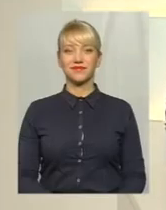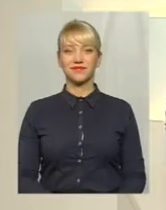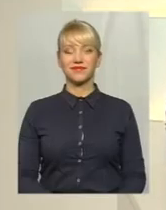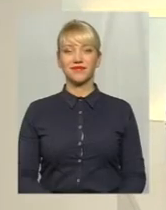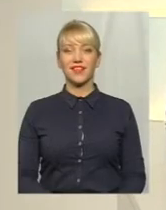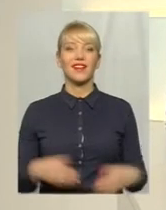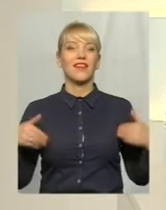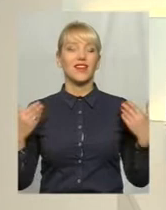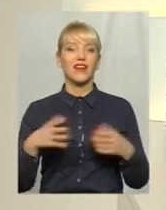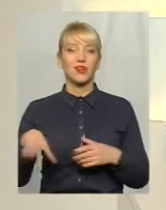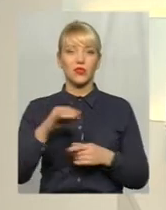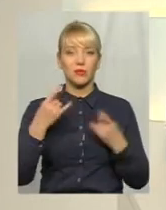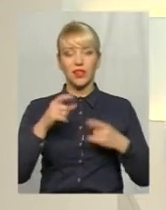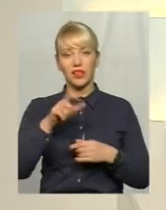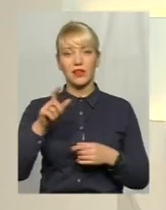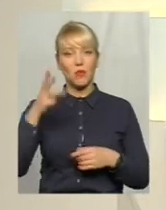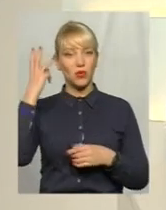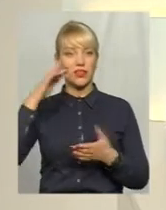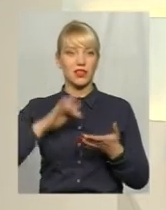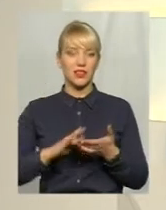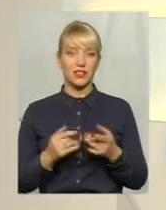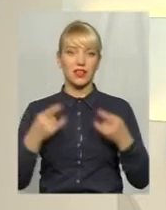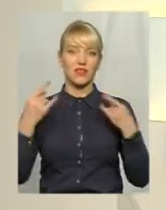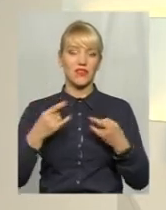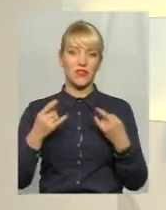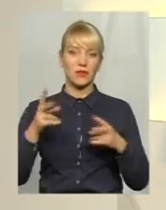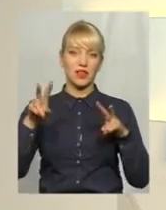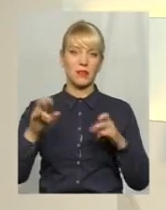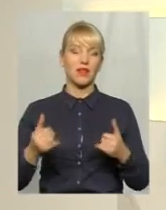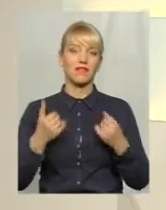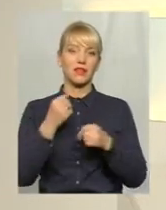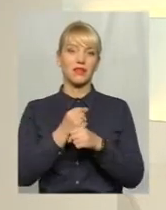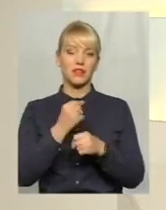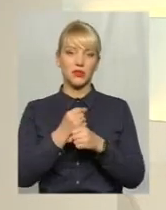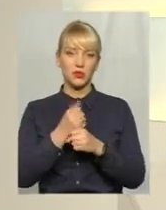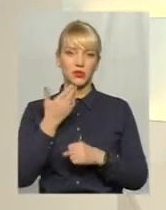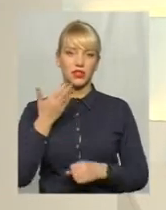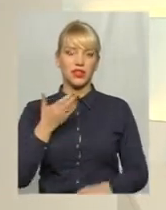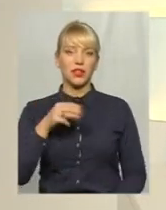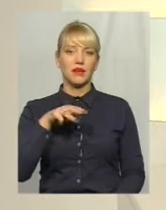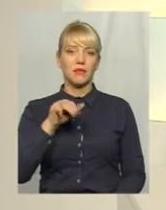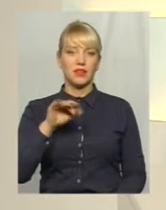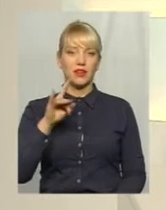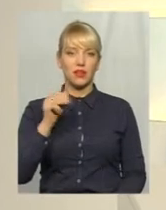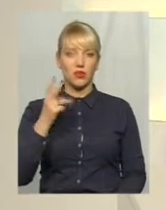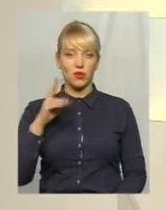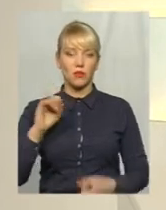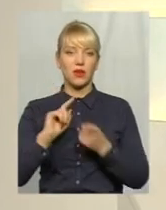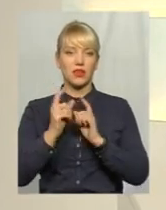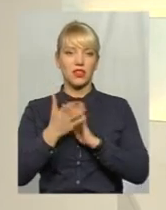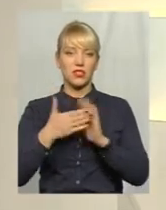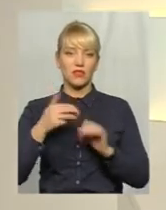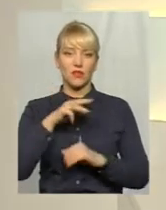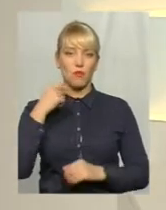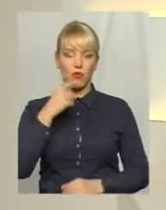Мої вітання усім телеглядачам Поділля Центр в ефірі тема. Сьогодні для вас у студії працює ведуча юна мітрашко, переклад на мову жестів